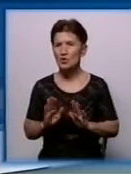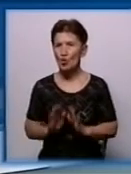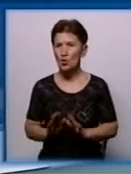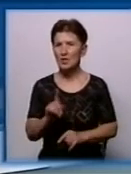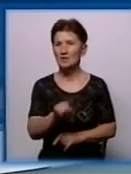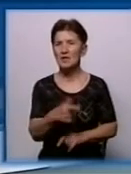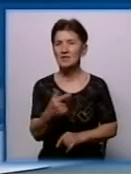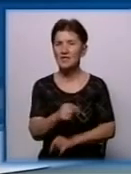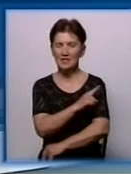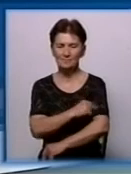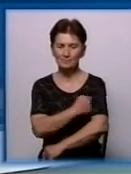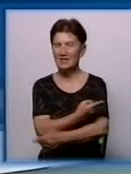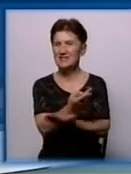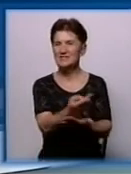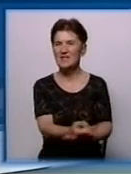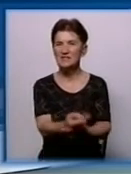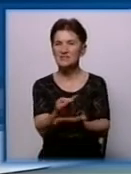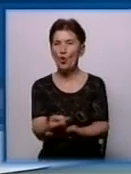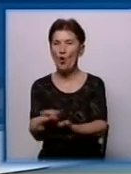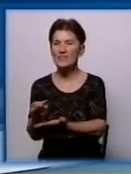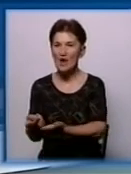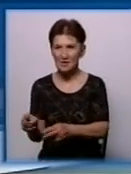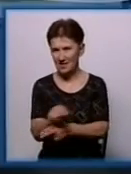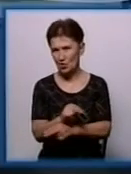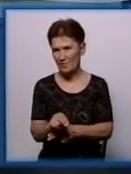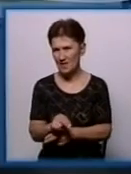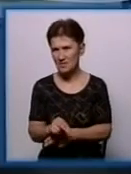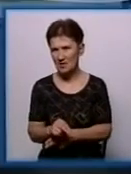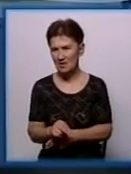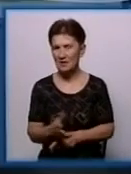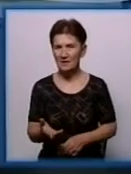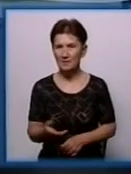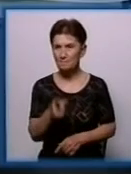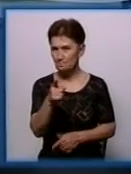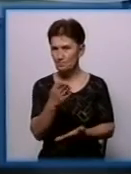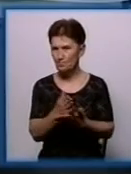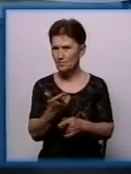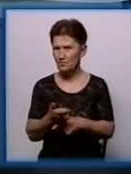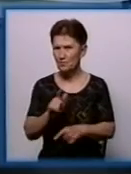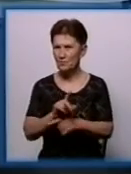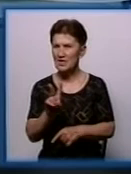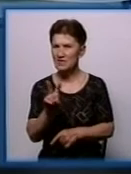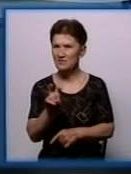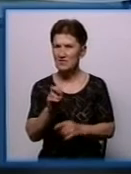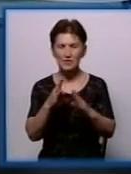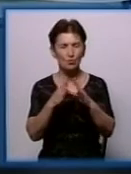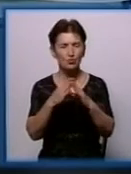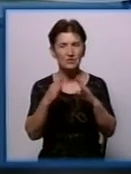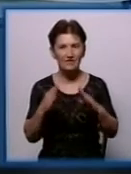стаціонари, стаціонарне лікування. В мене просто є цифра, що понад 200 будівель